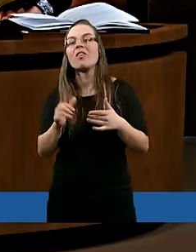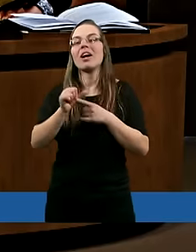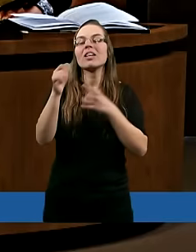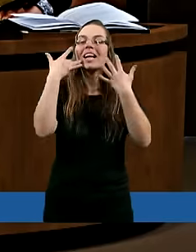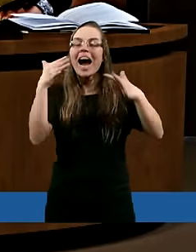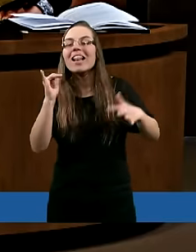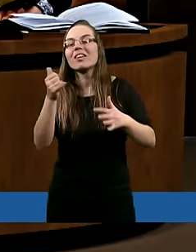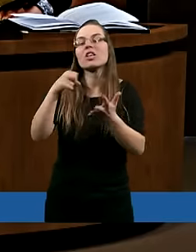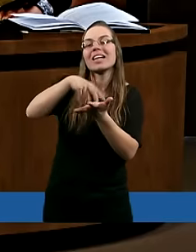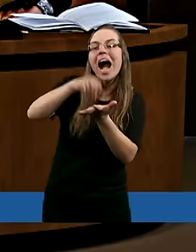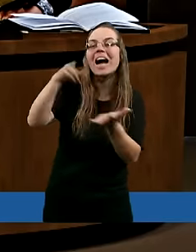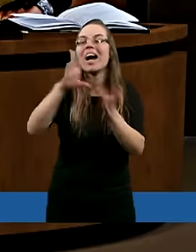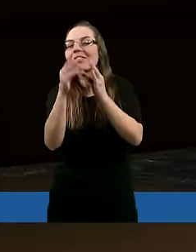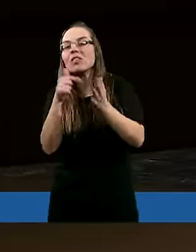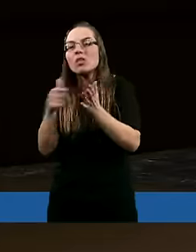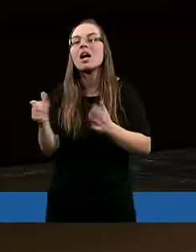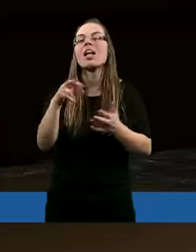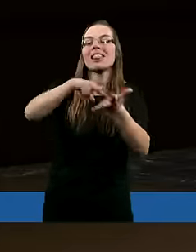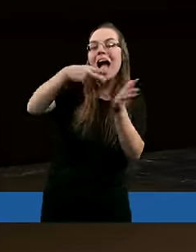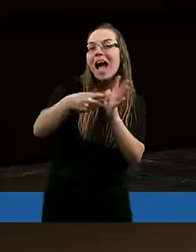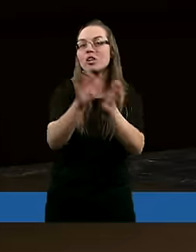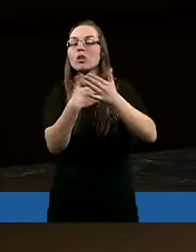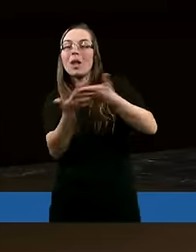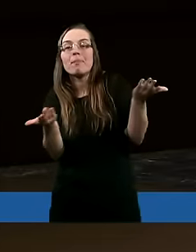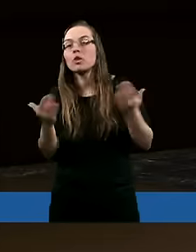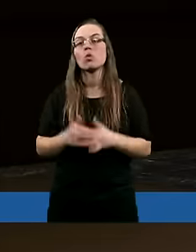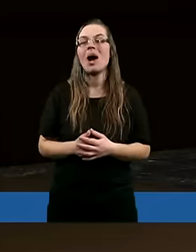jak się radował, to skakał, prawda, tańczył.